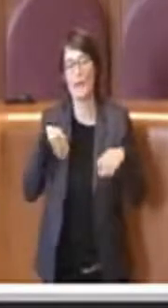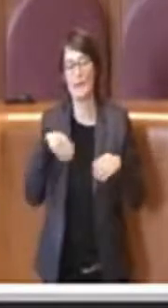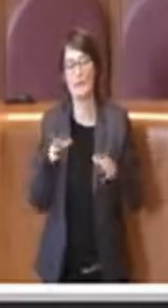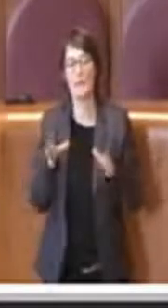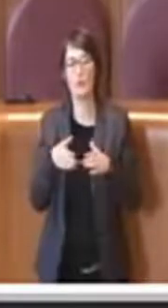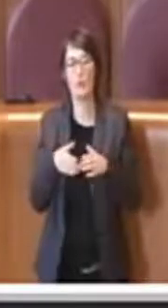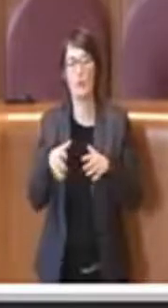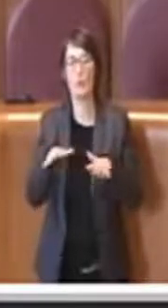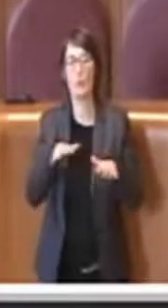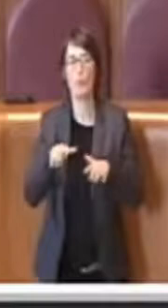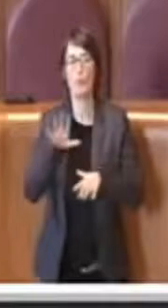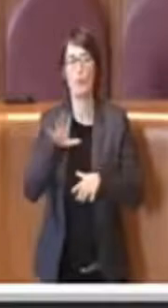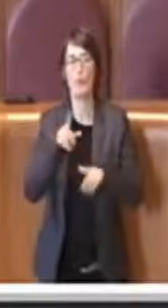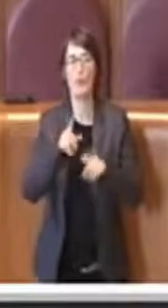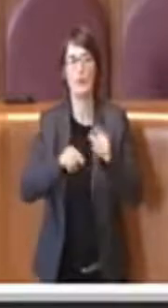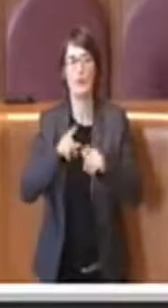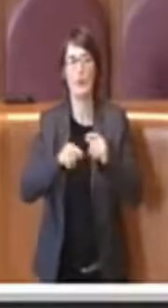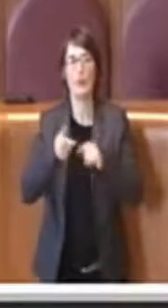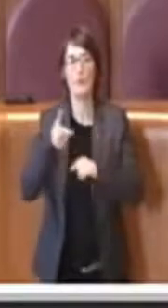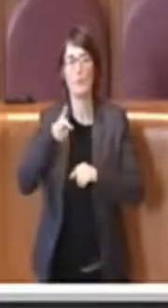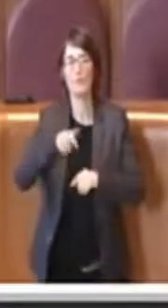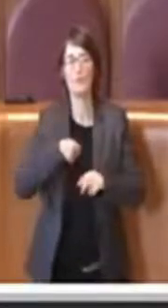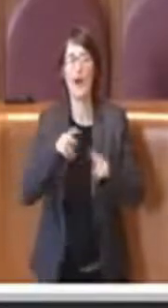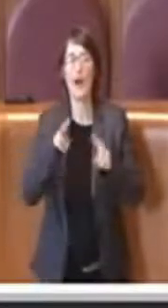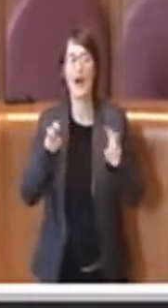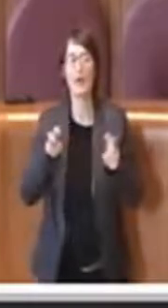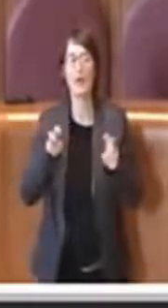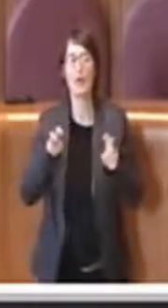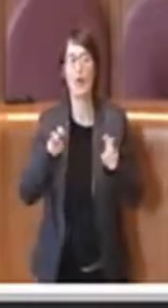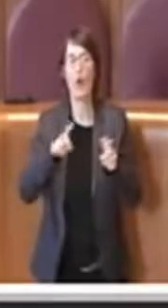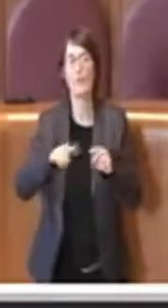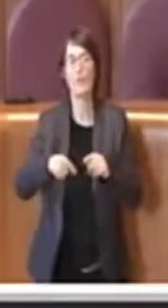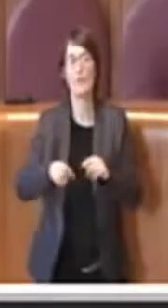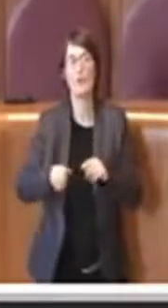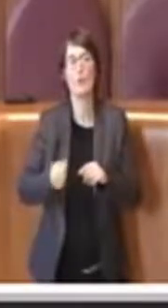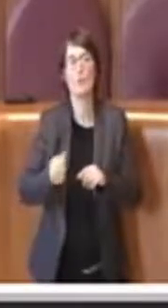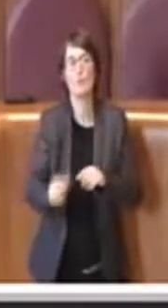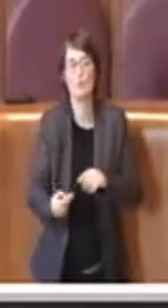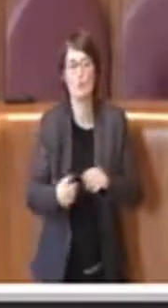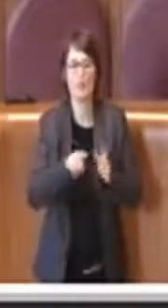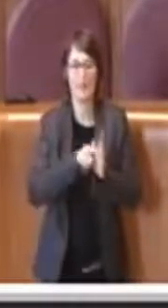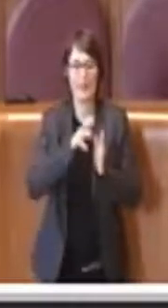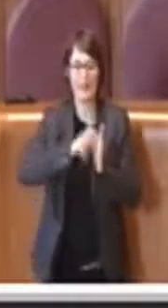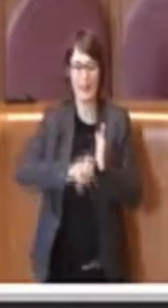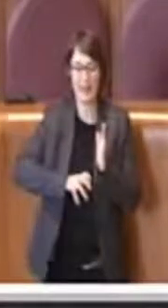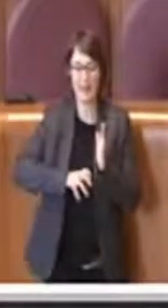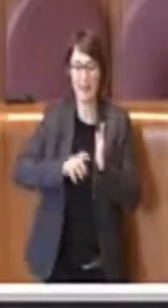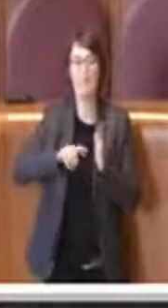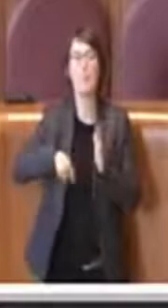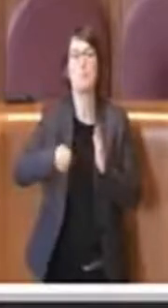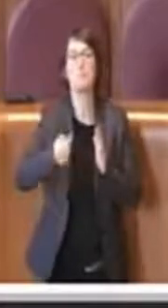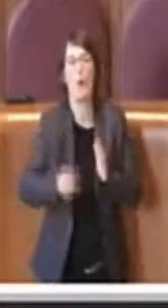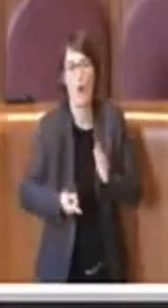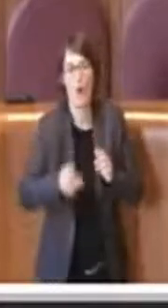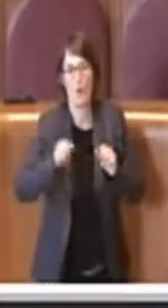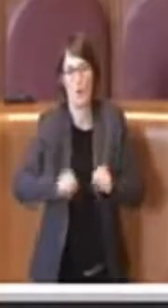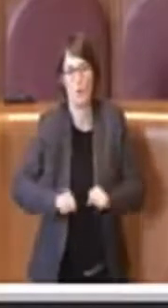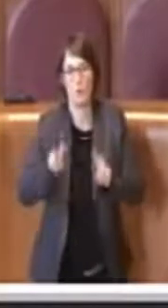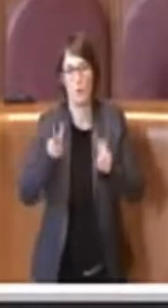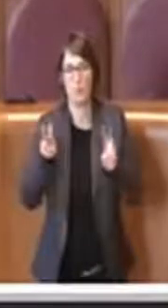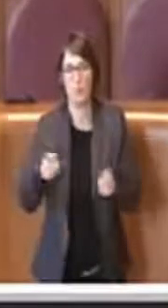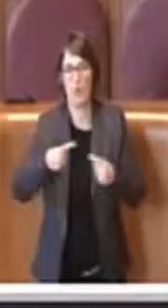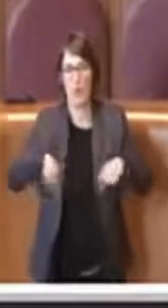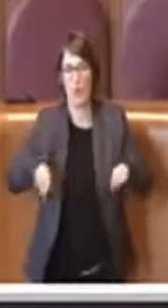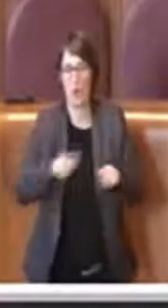Movimento 5 Stelle perché è un tema successivo a quello dell'argomento della delibera di oggi che potremo trattare in commissione.